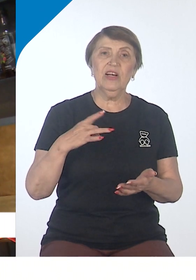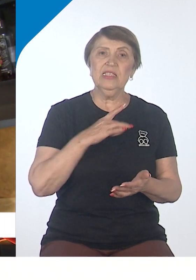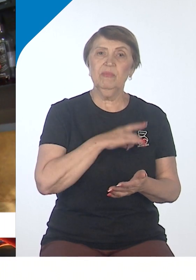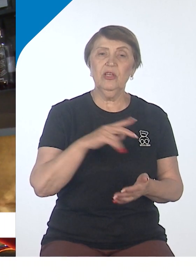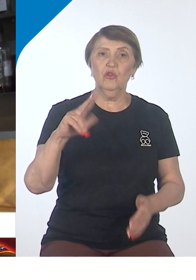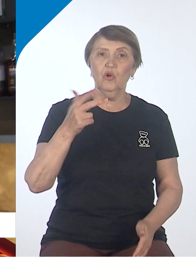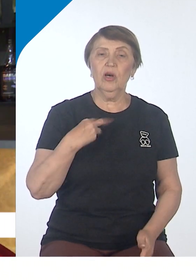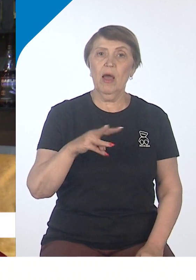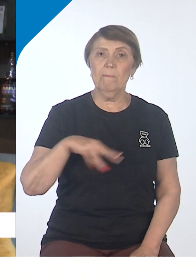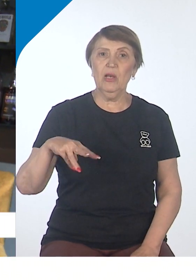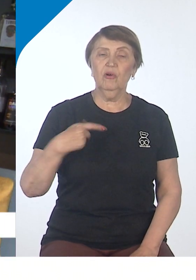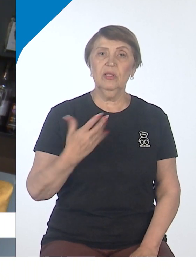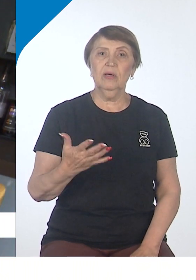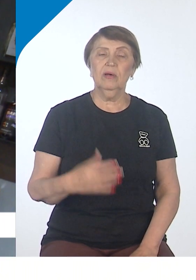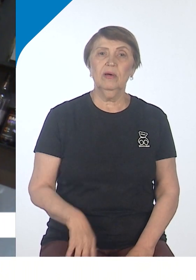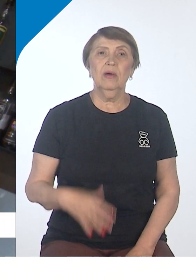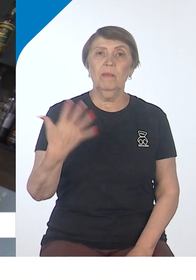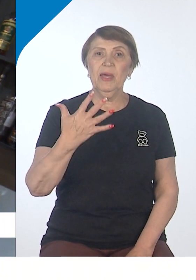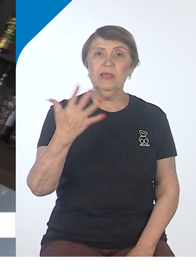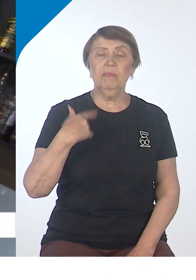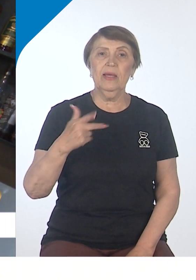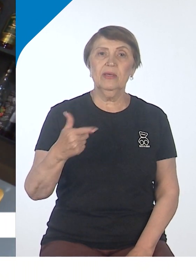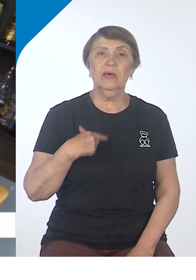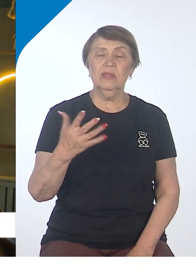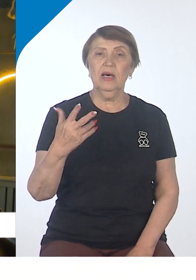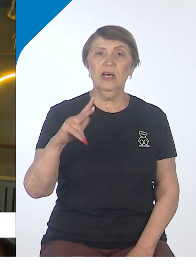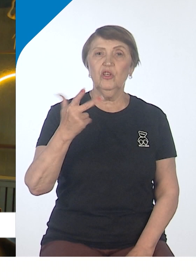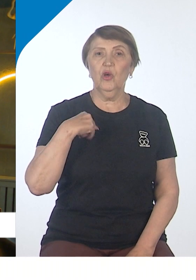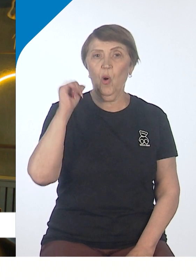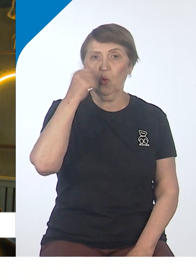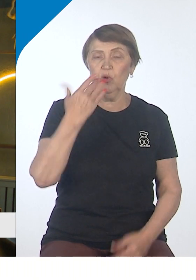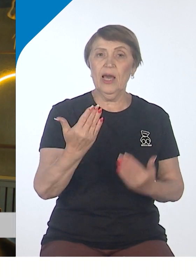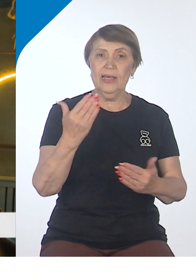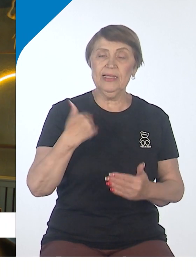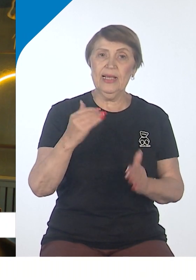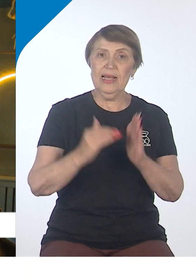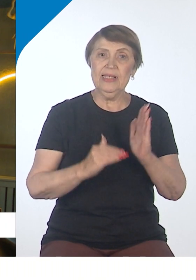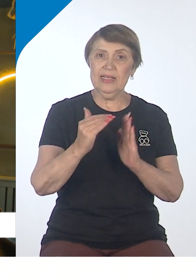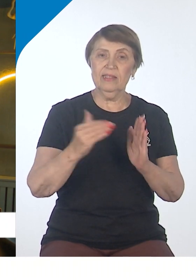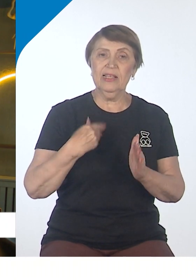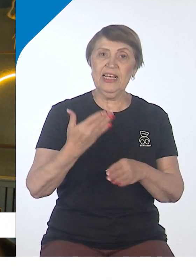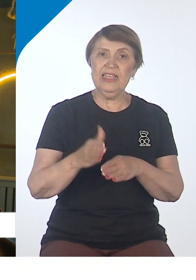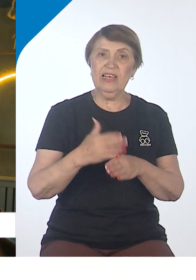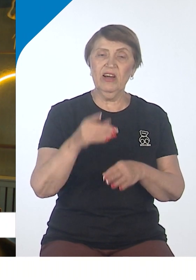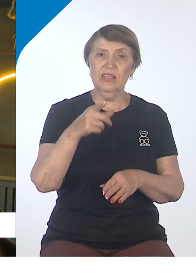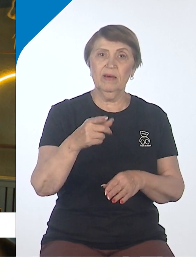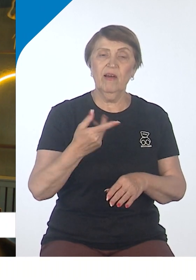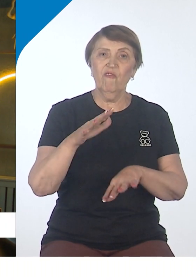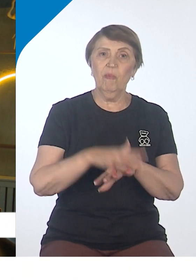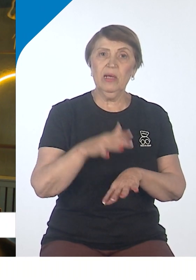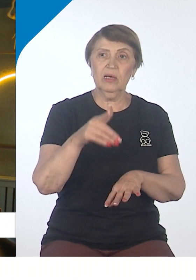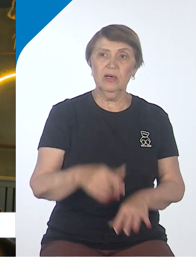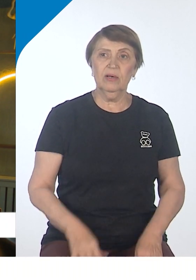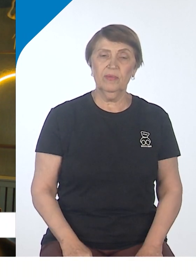процентную ставку 5,5% годовых на 3 года. Если сравнивать с кредитованием в банках,